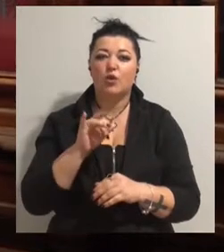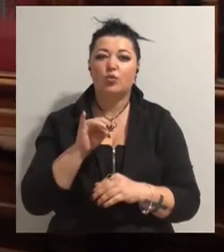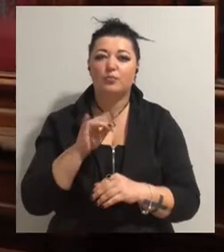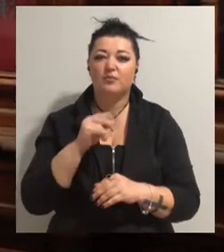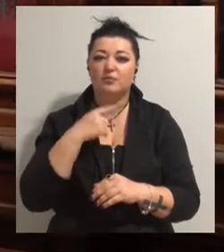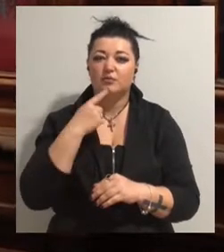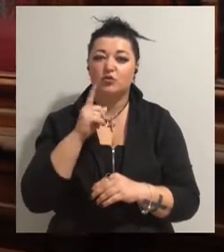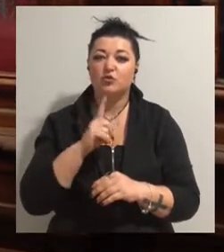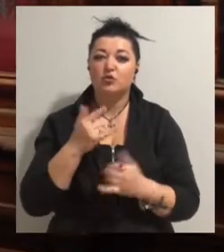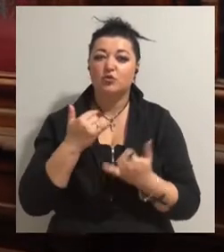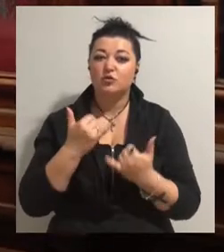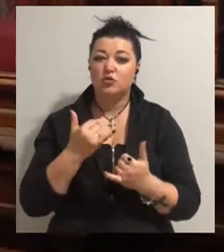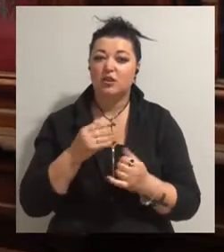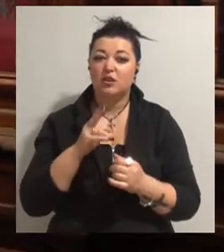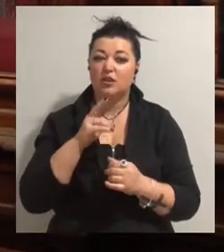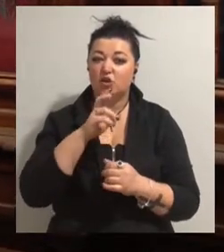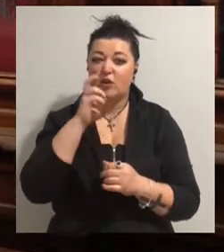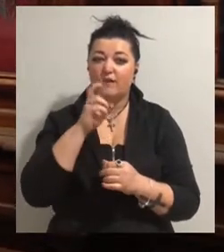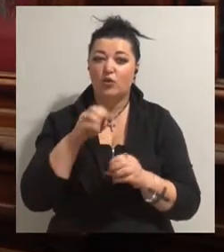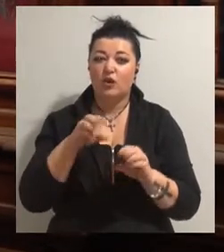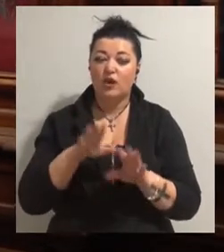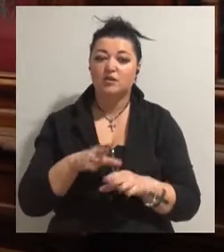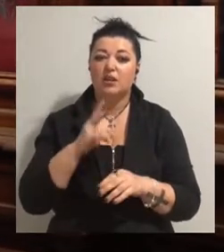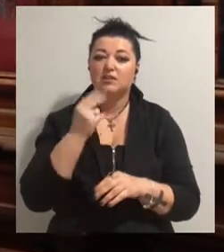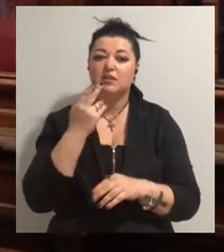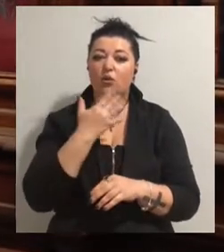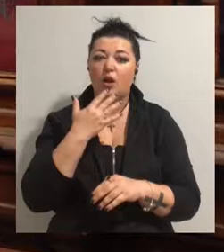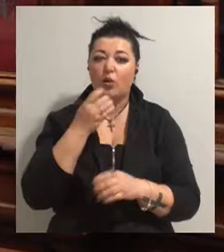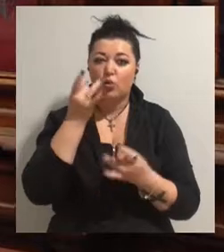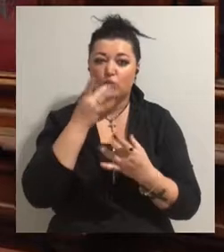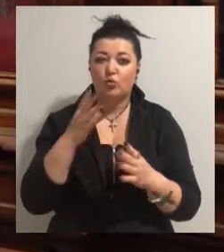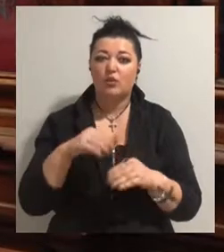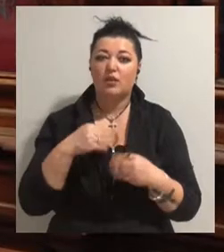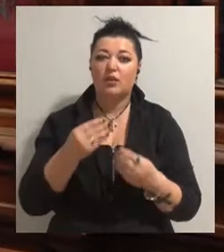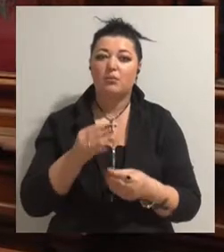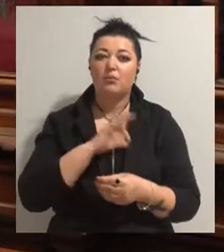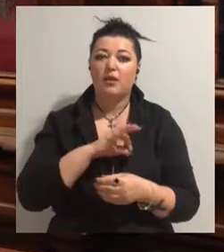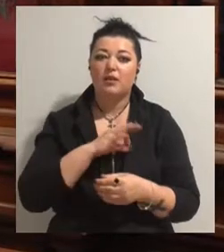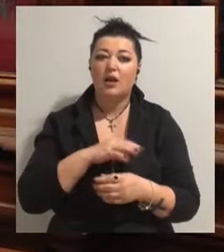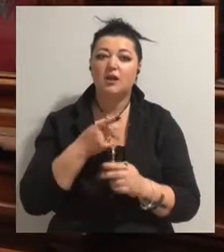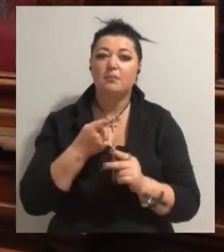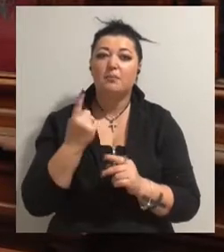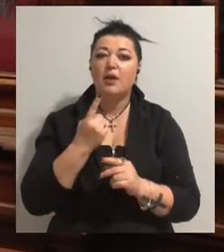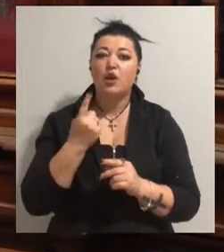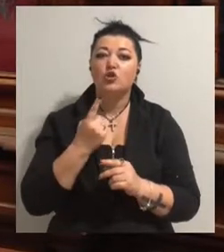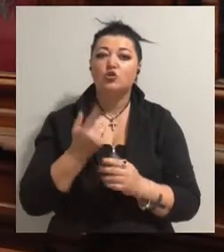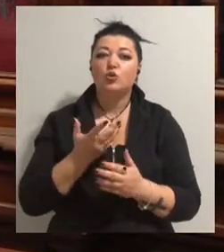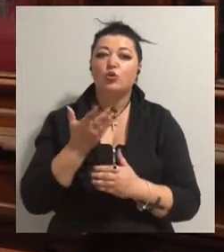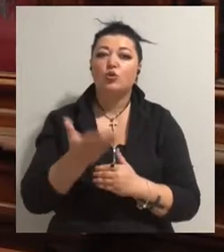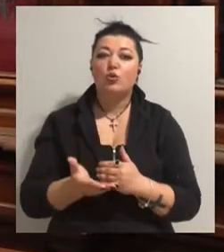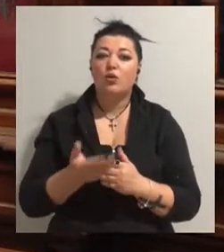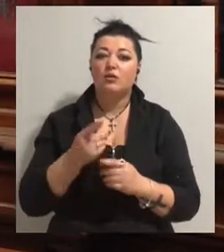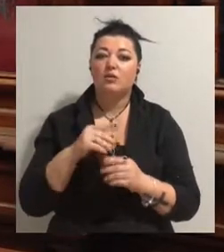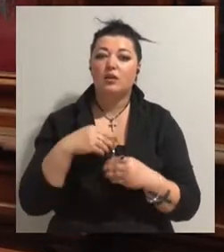Державного реєстру національного культурного надбання. І перший крок – надати доступ, ціль